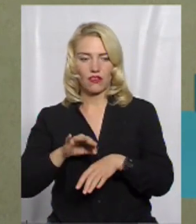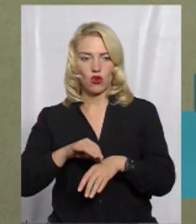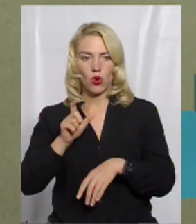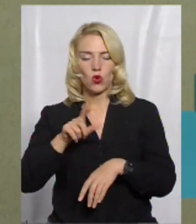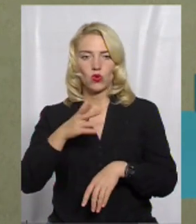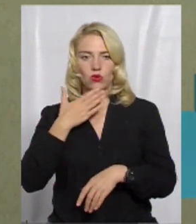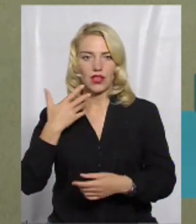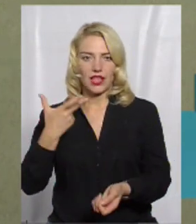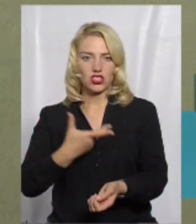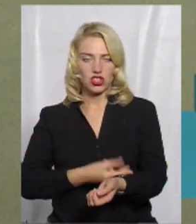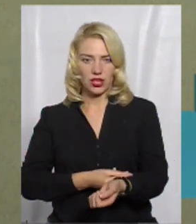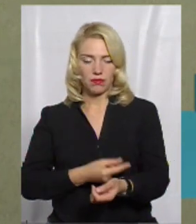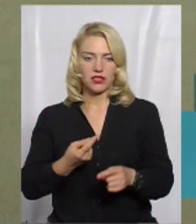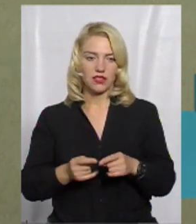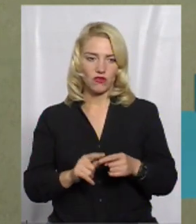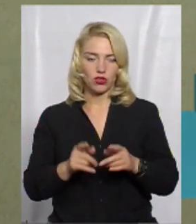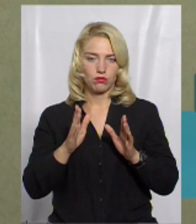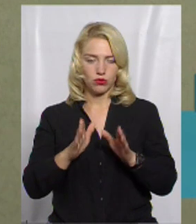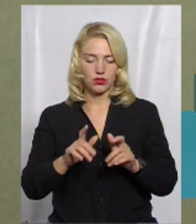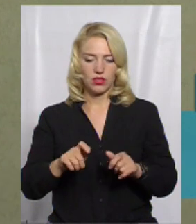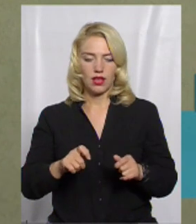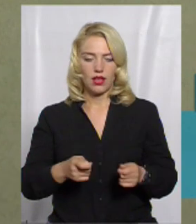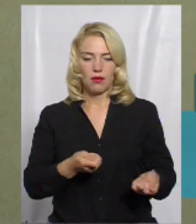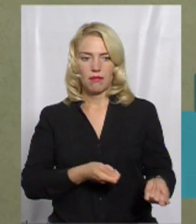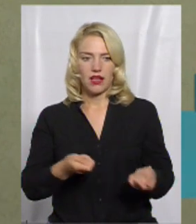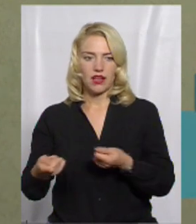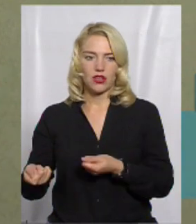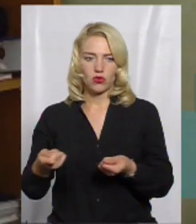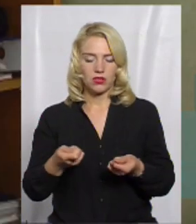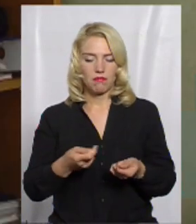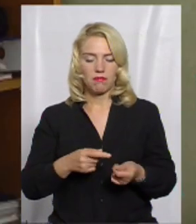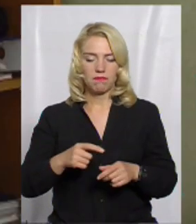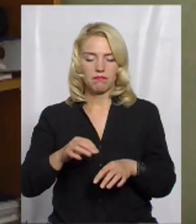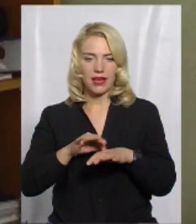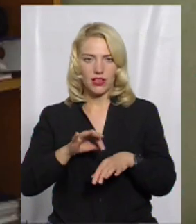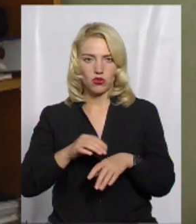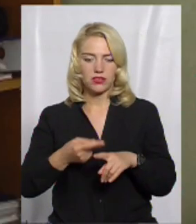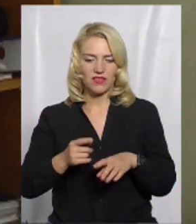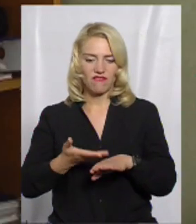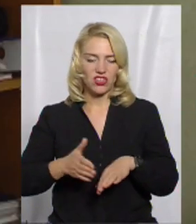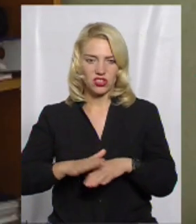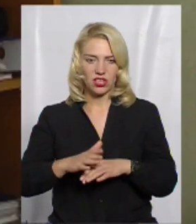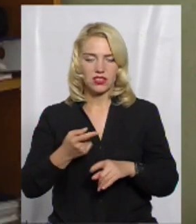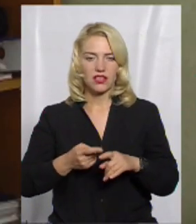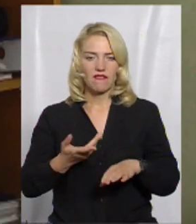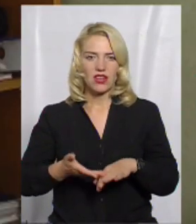які не щеплені, вони будуть переносити це захворення важко. Це хвороба важка.